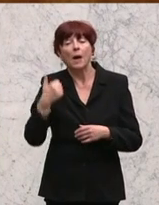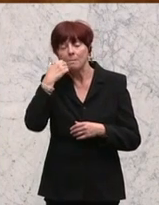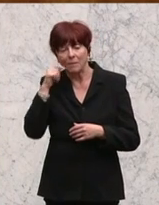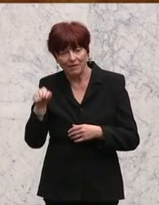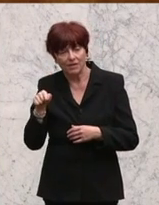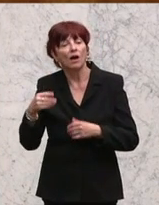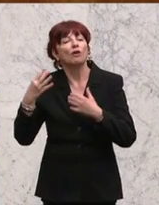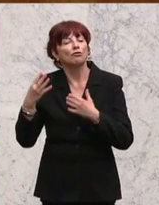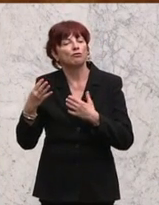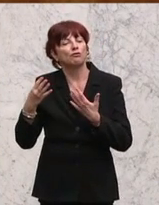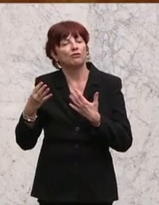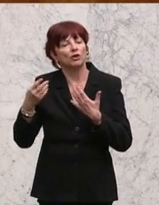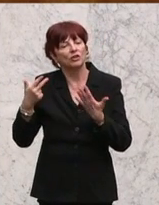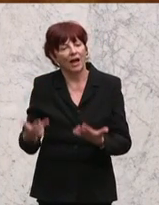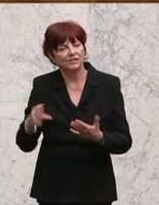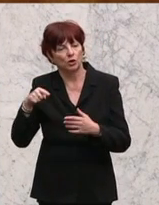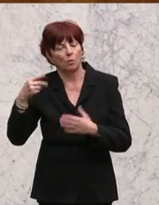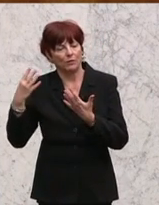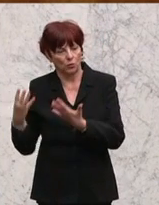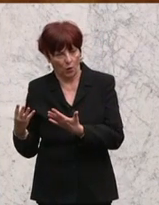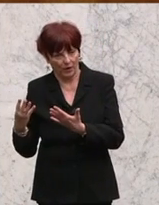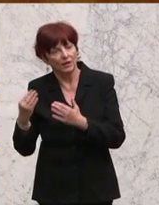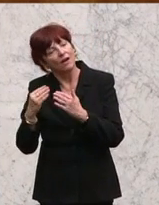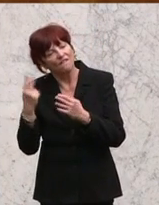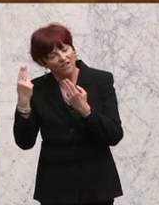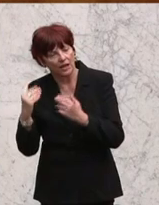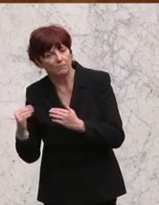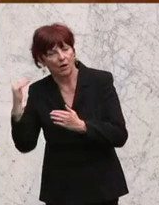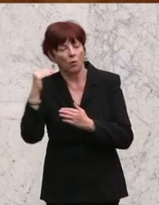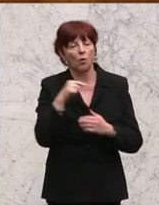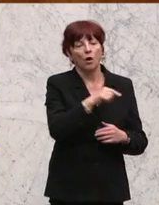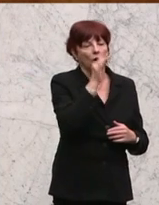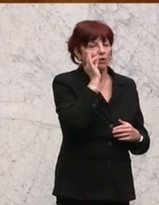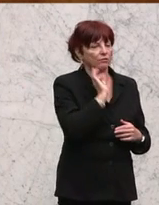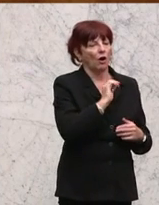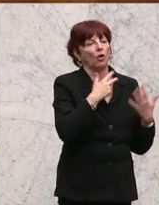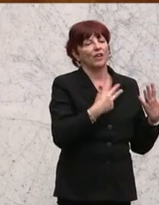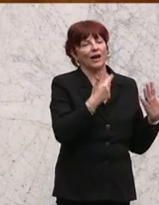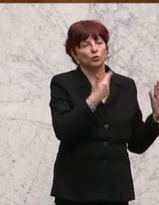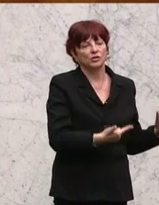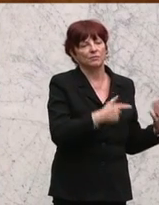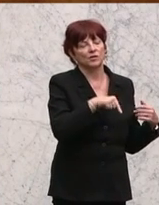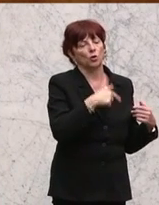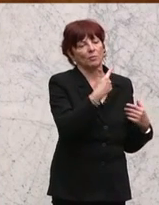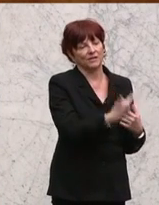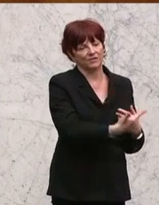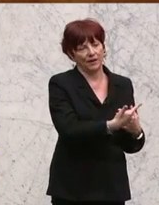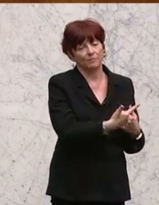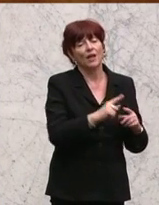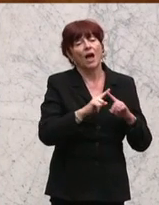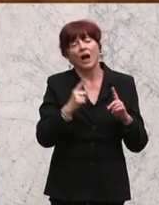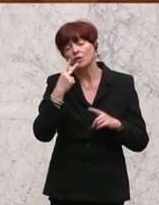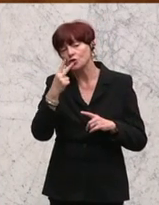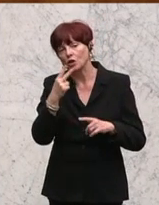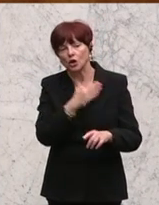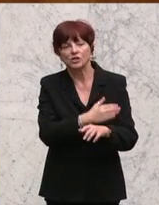84,9 einen höheren Wert haben als die Frauen mit 78,2. Anders sieht es aus bei der